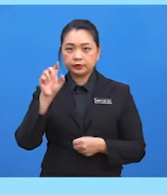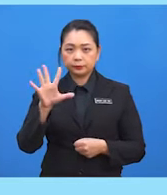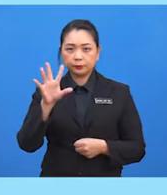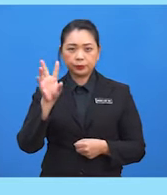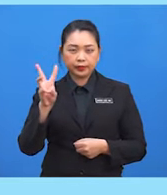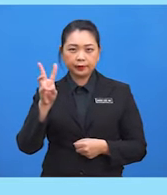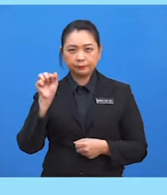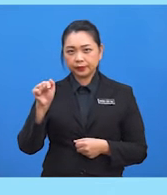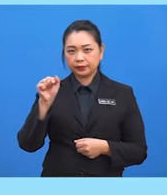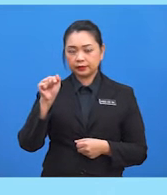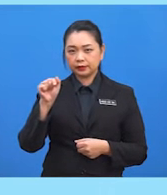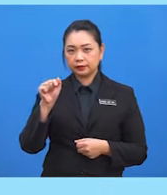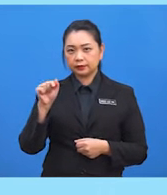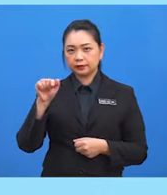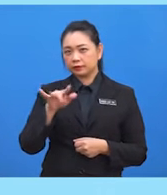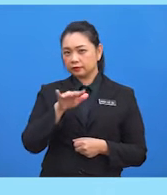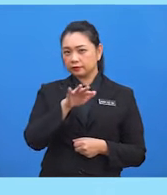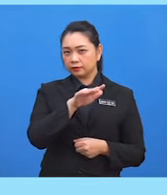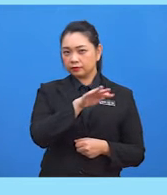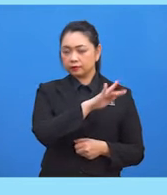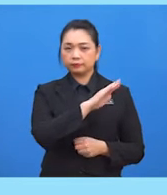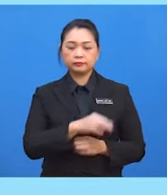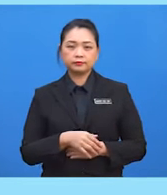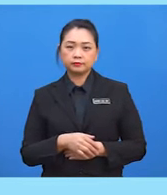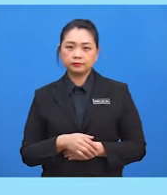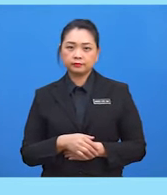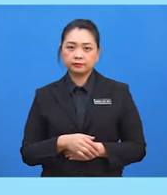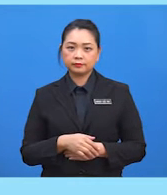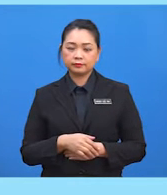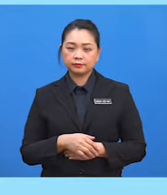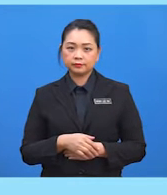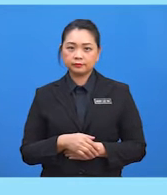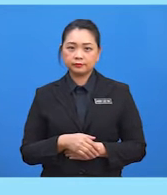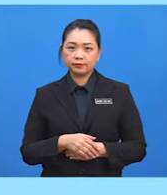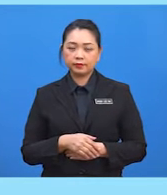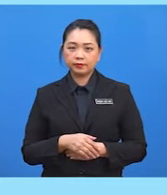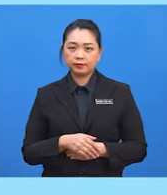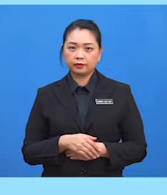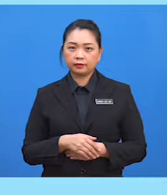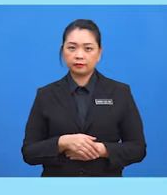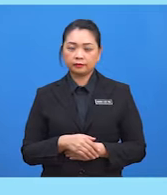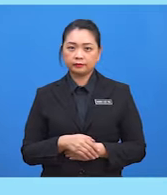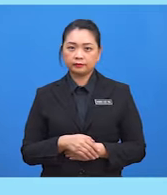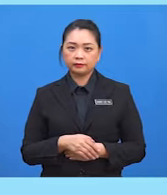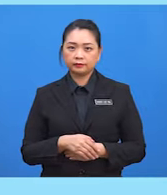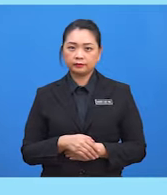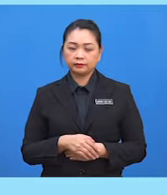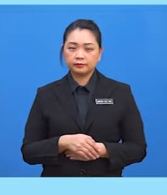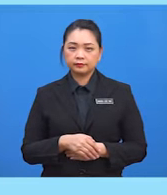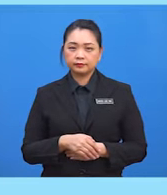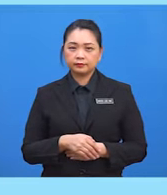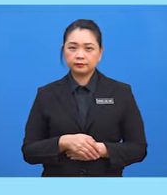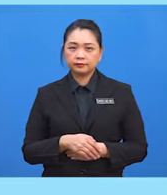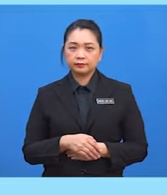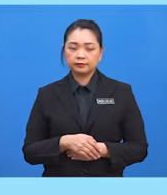76649 akan wujud di paparan skrin anda. 56